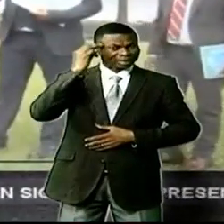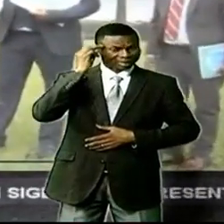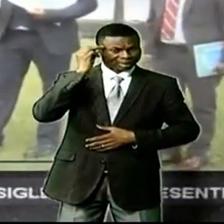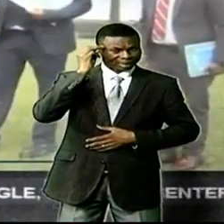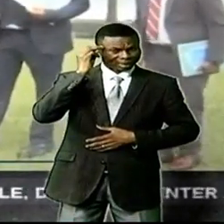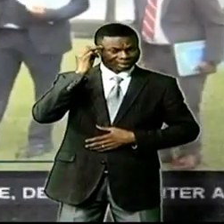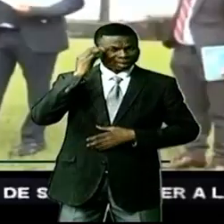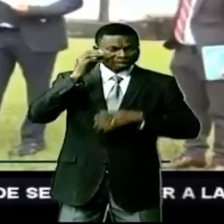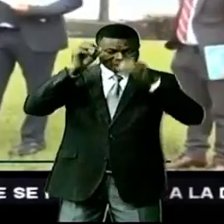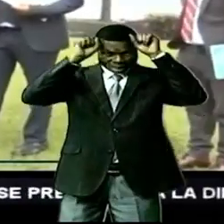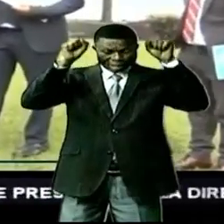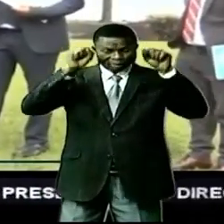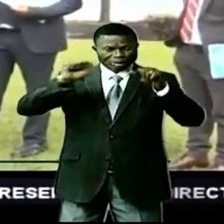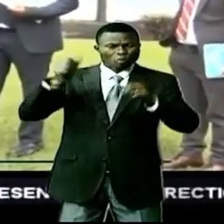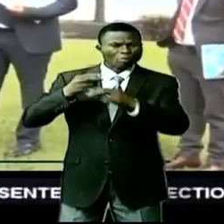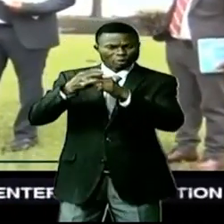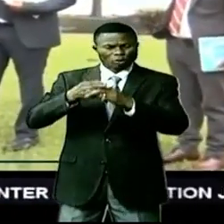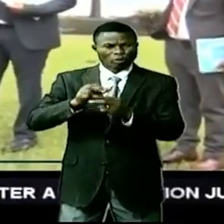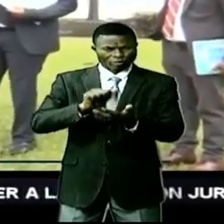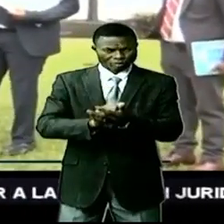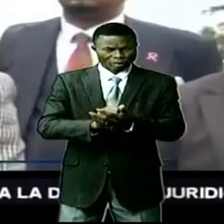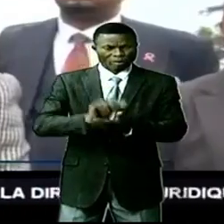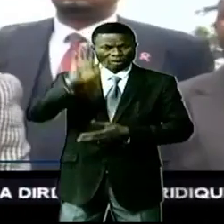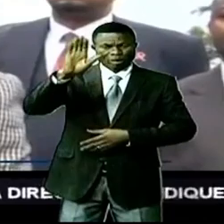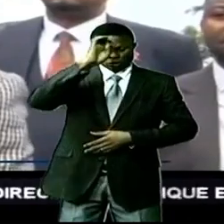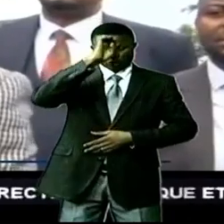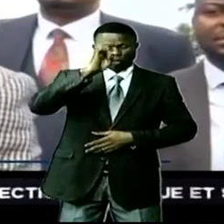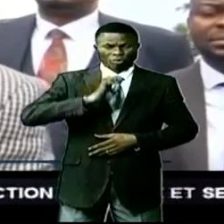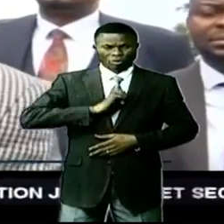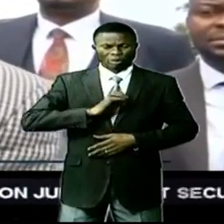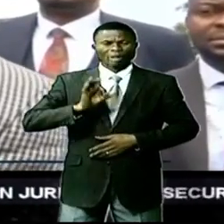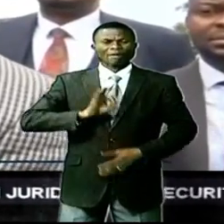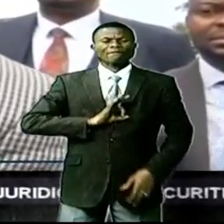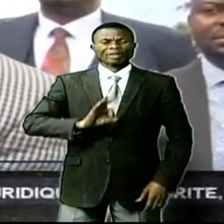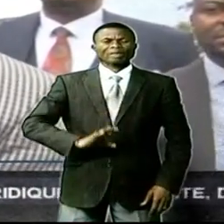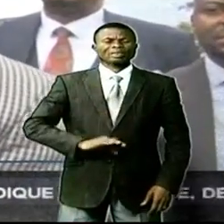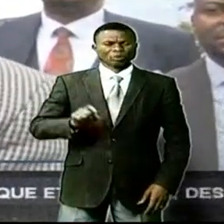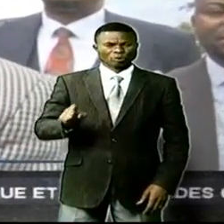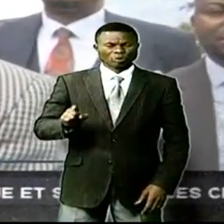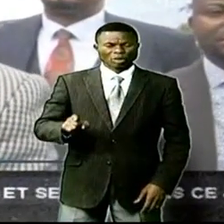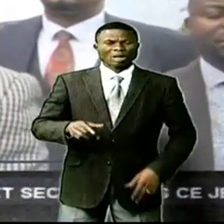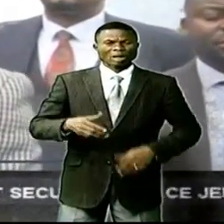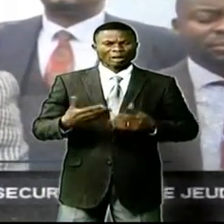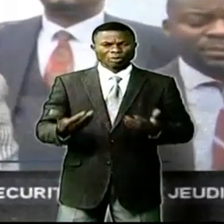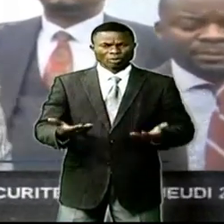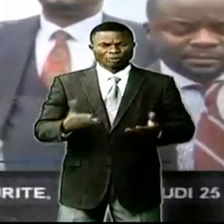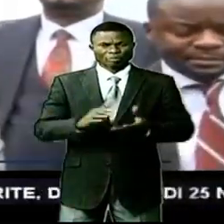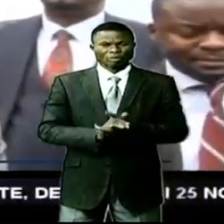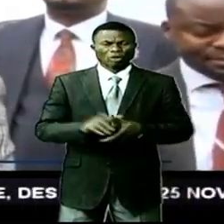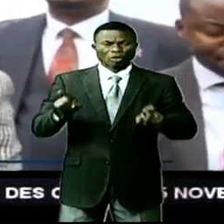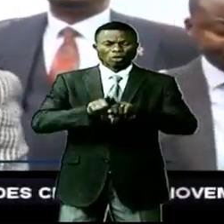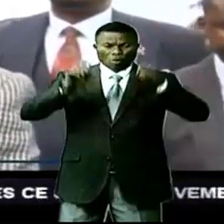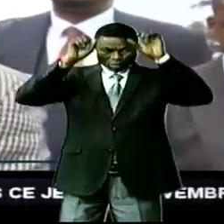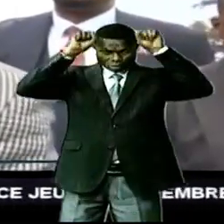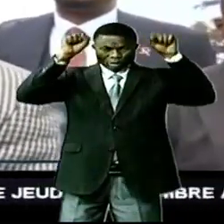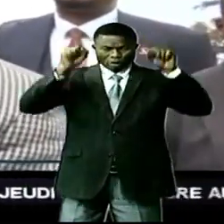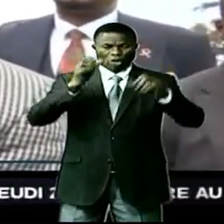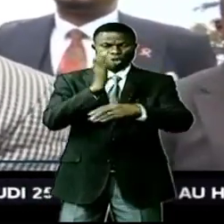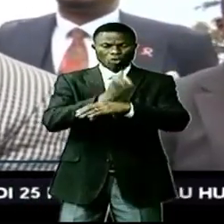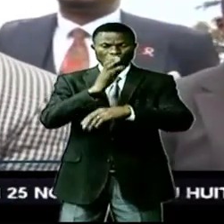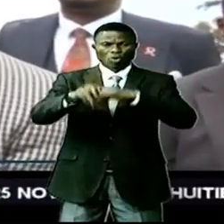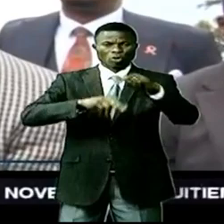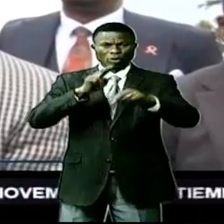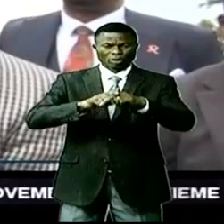gérée par le président de la République, son Excellence Félix-Antoine Tchisekedi-Tilombo, en tant que président du Conseil